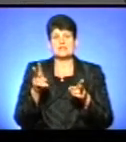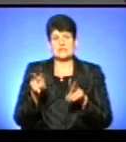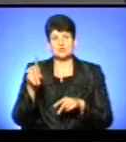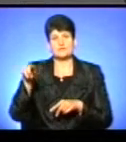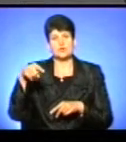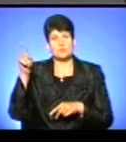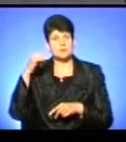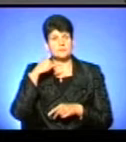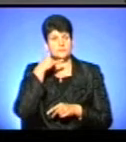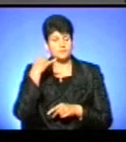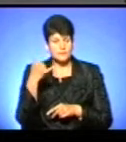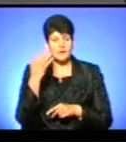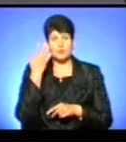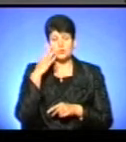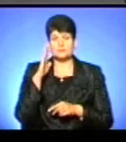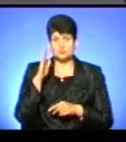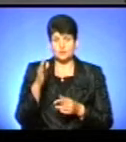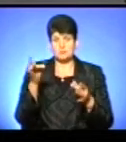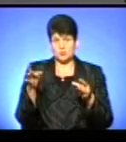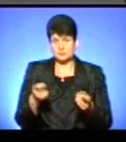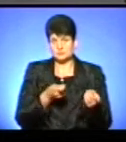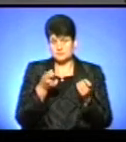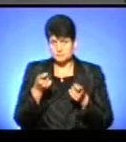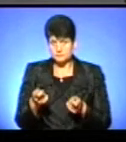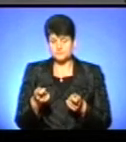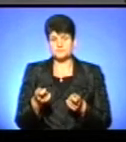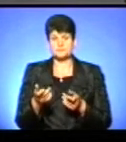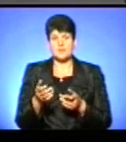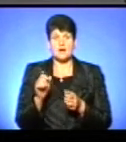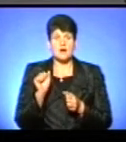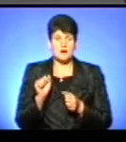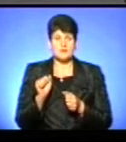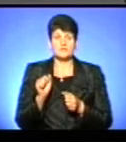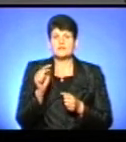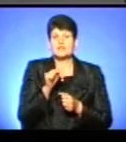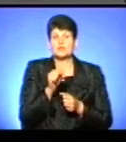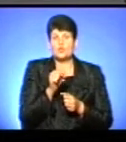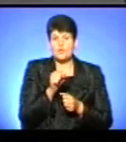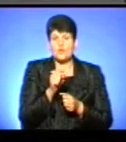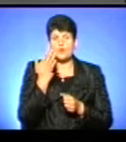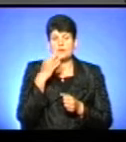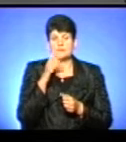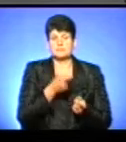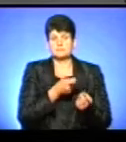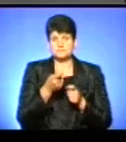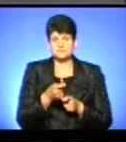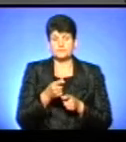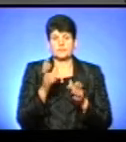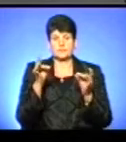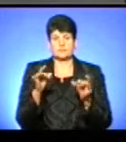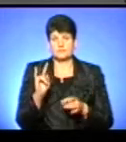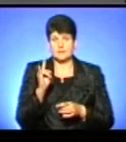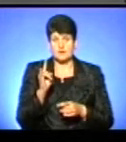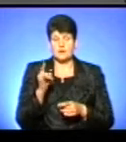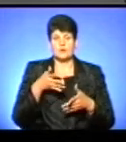телефон для того, коли будуть вже пакунки Малюка. А від того, як вже будуть пакунки Малюка,